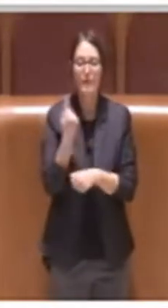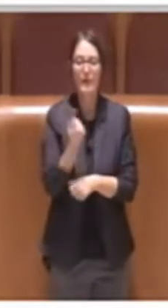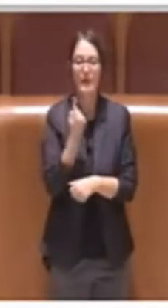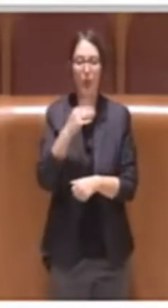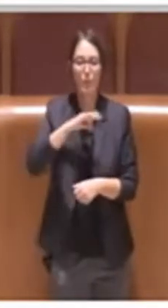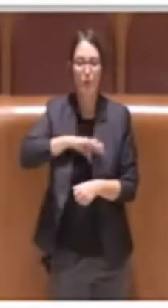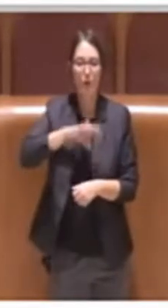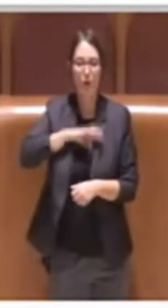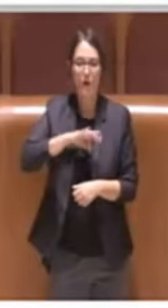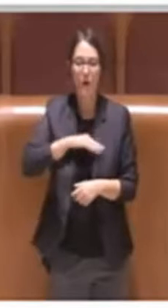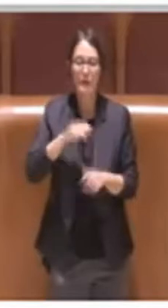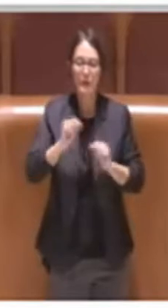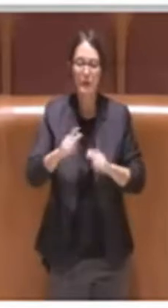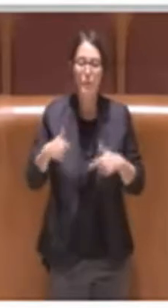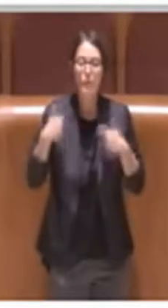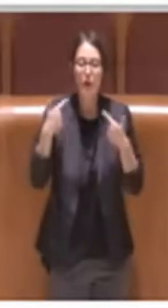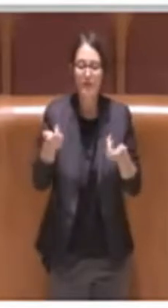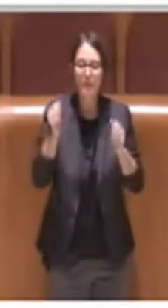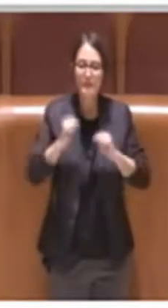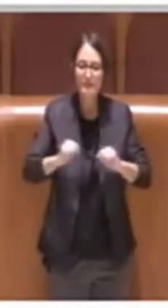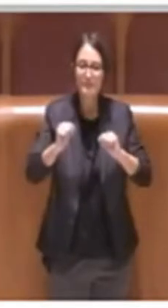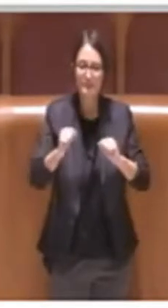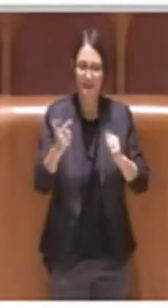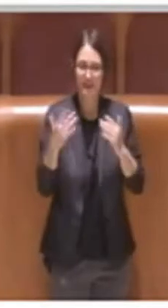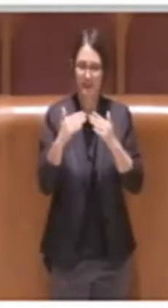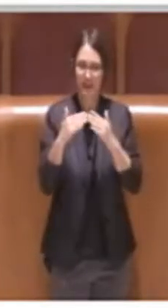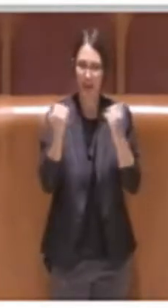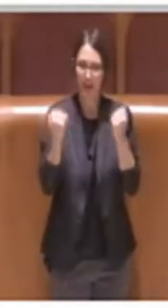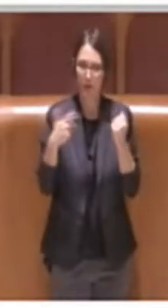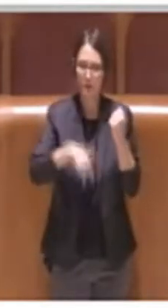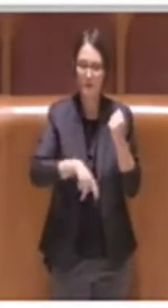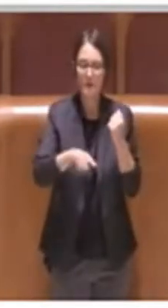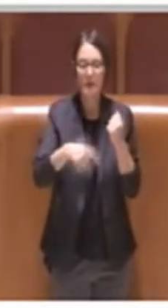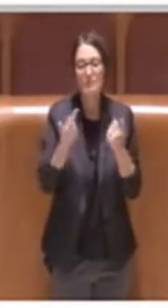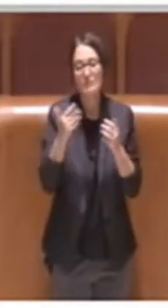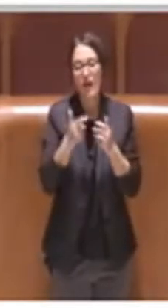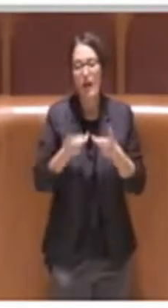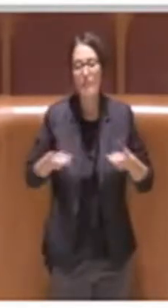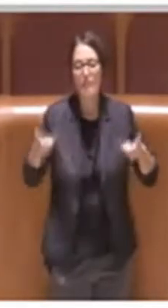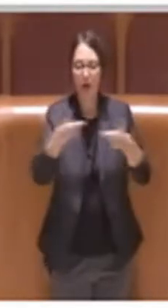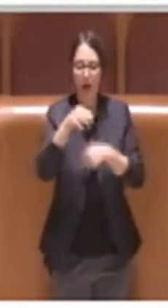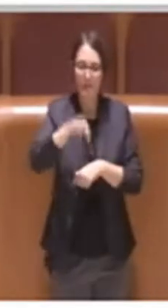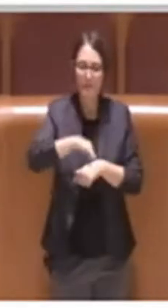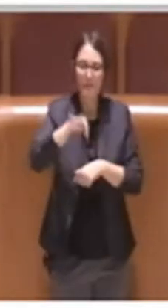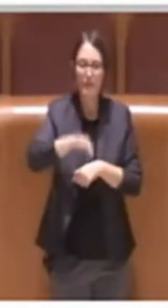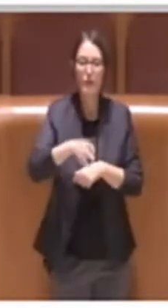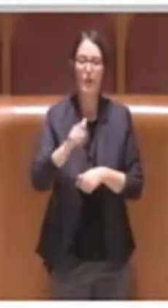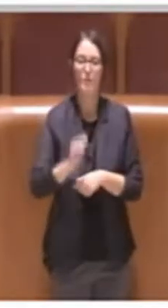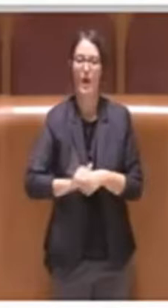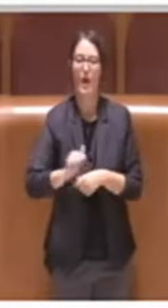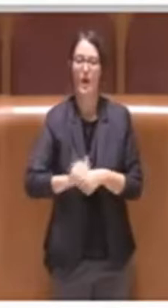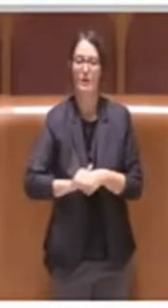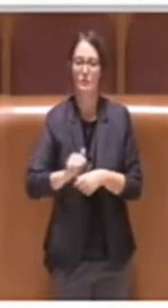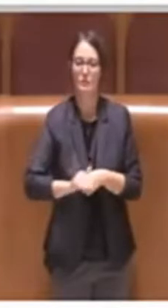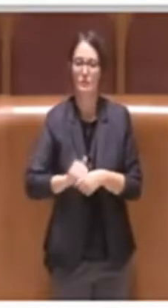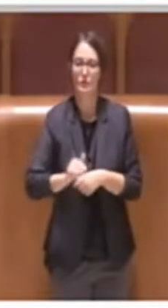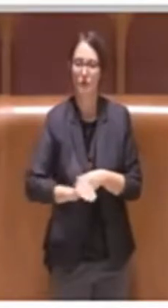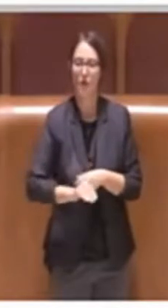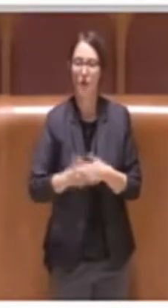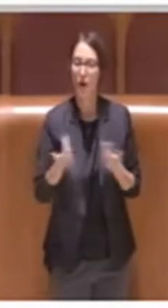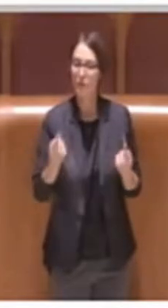accedere a questi appartamenti in affitto dei prezzi calmierati. Per noi quindi è assolutamente